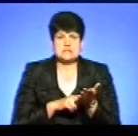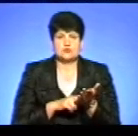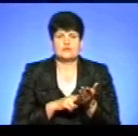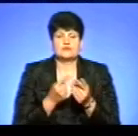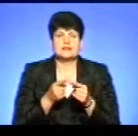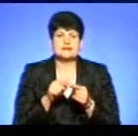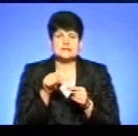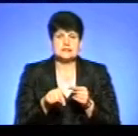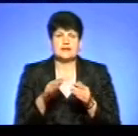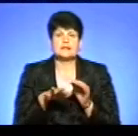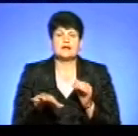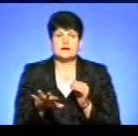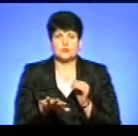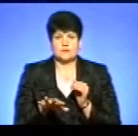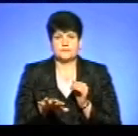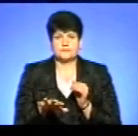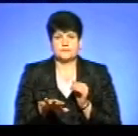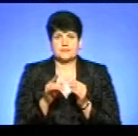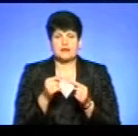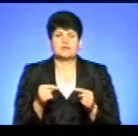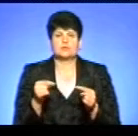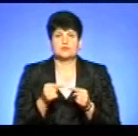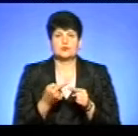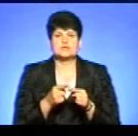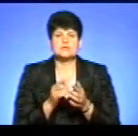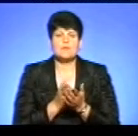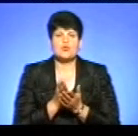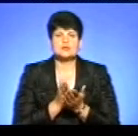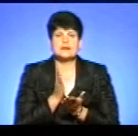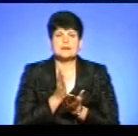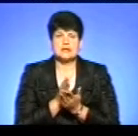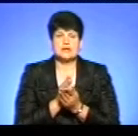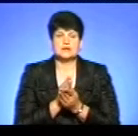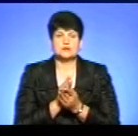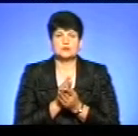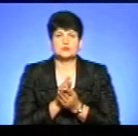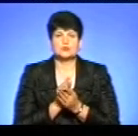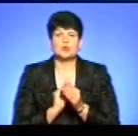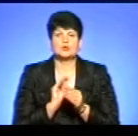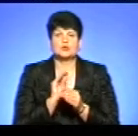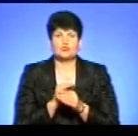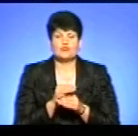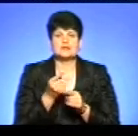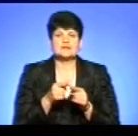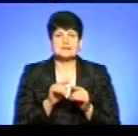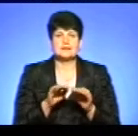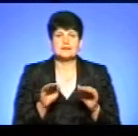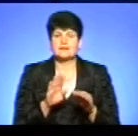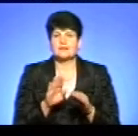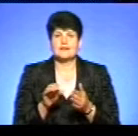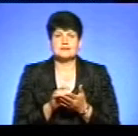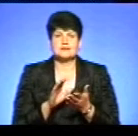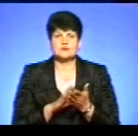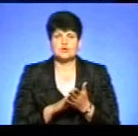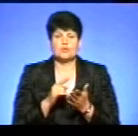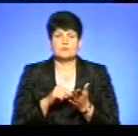відповідній території, відповідно, ця послуга є додатковою для тих дітей, які не зареєстровані